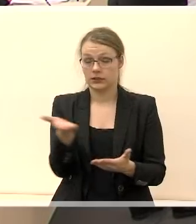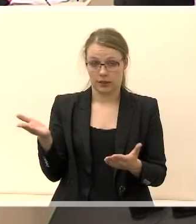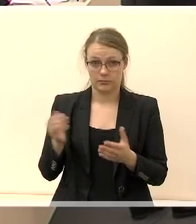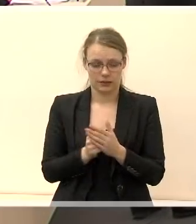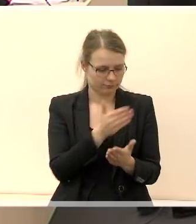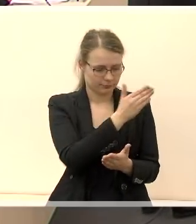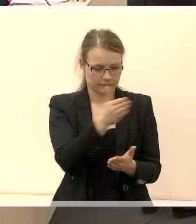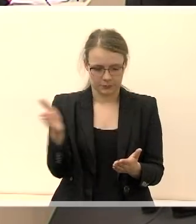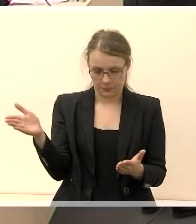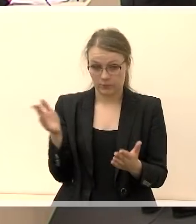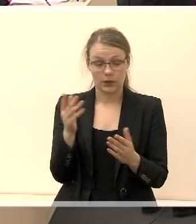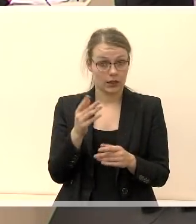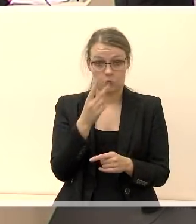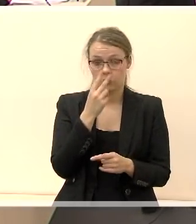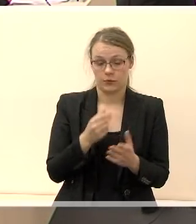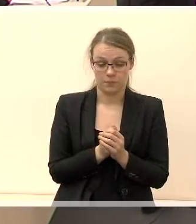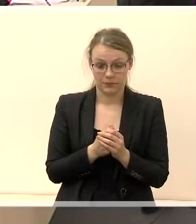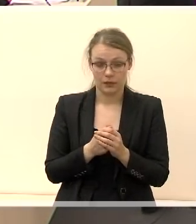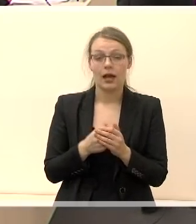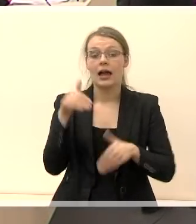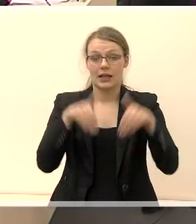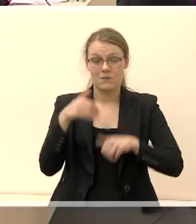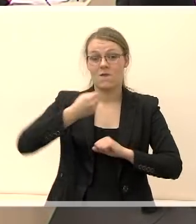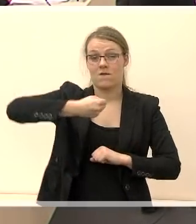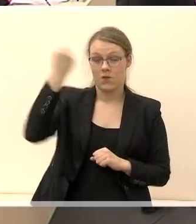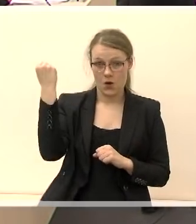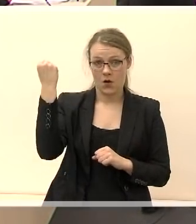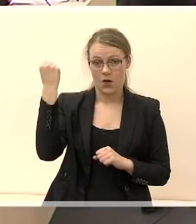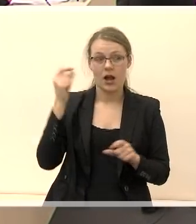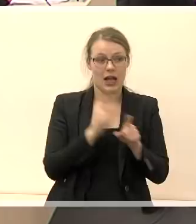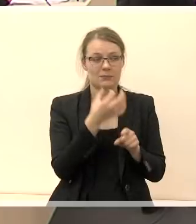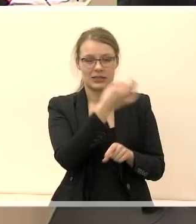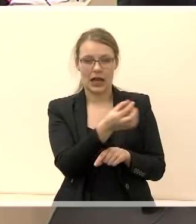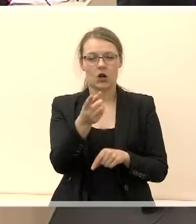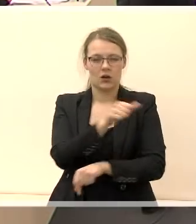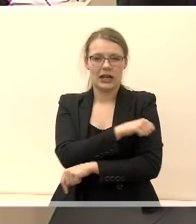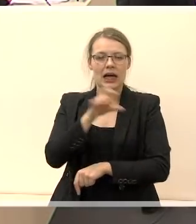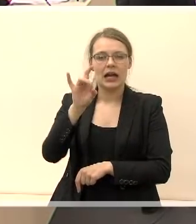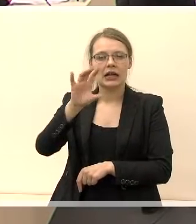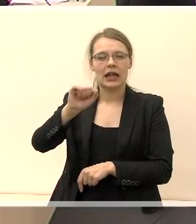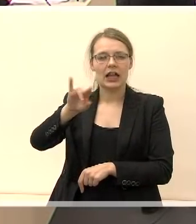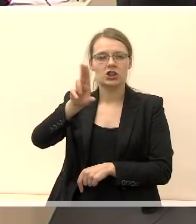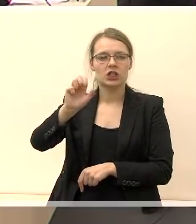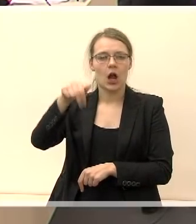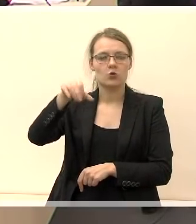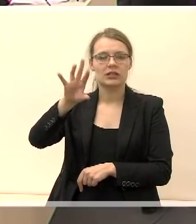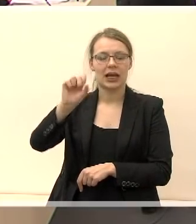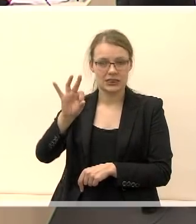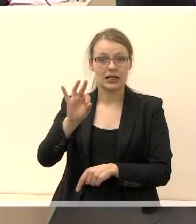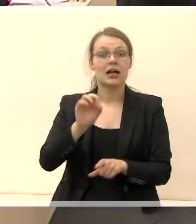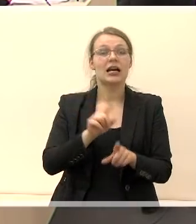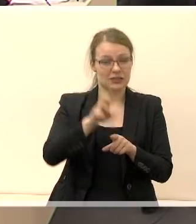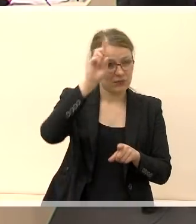iš eilės bus taip skamba. Laimite rinkimus ir kaip minėjau Seimo narys Dainius Gažauskas, iš vyriausybės negausite